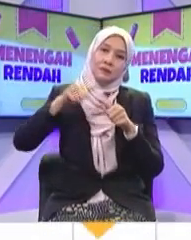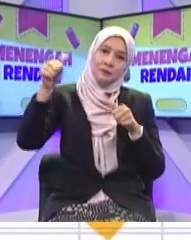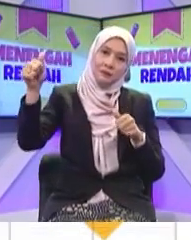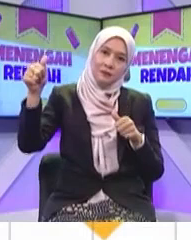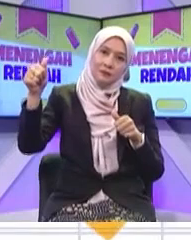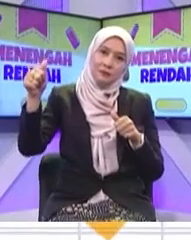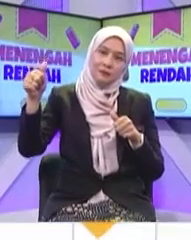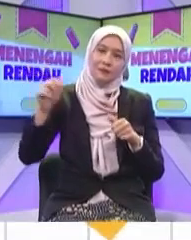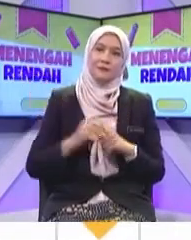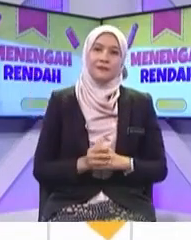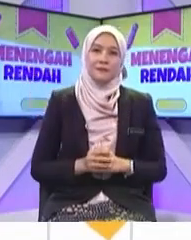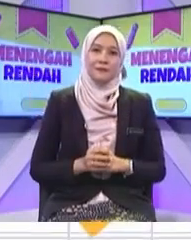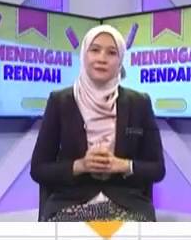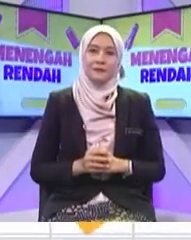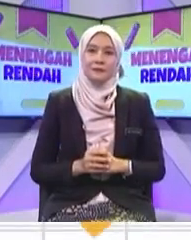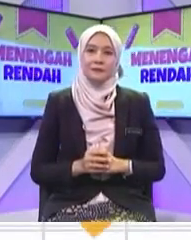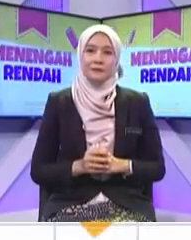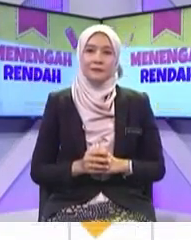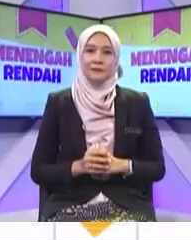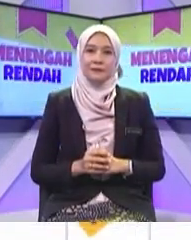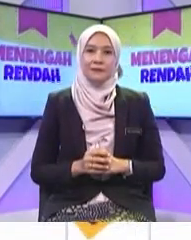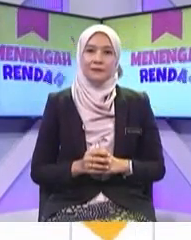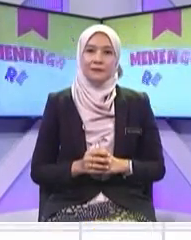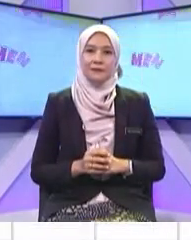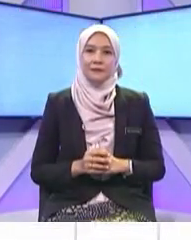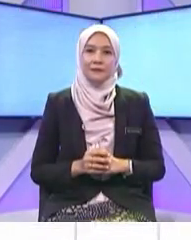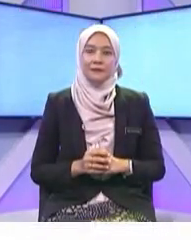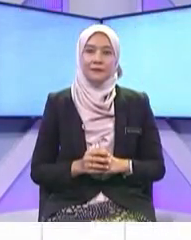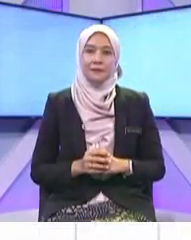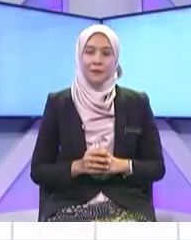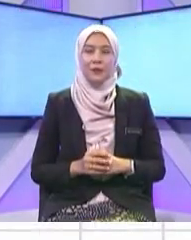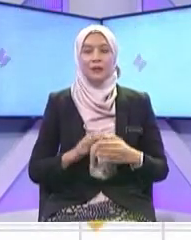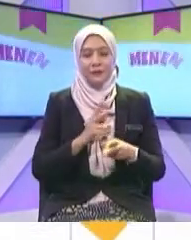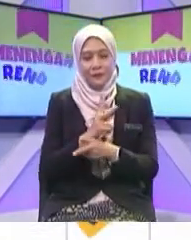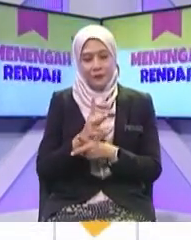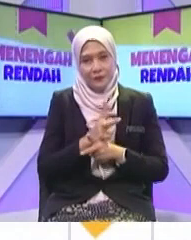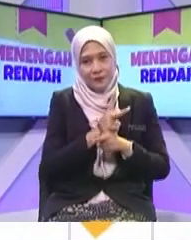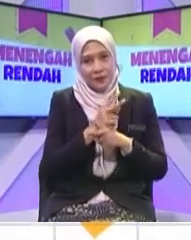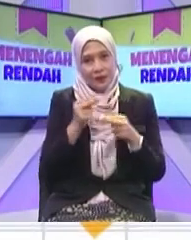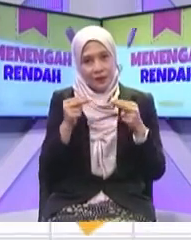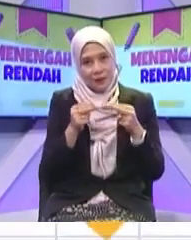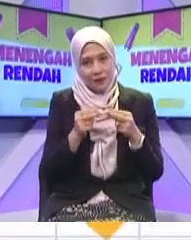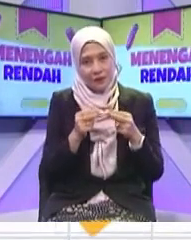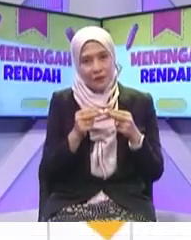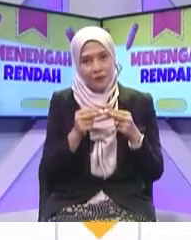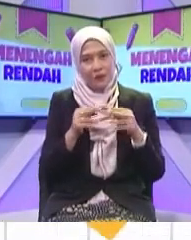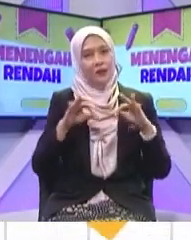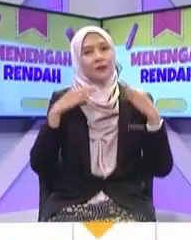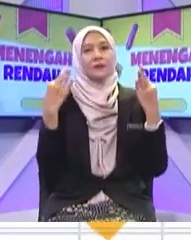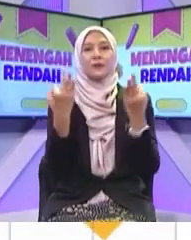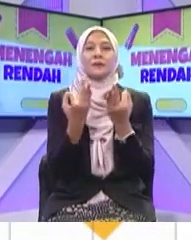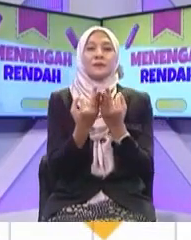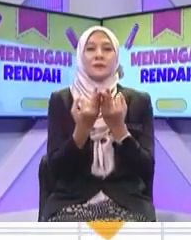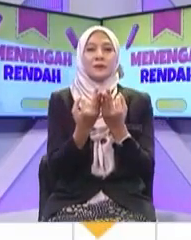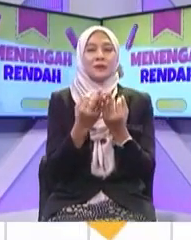yang jauh Jauh Betul Kunci dia Kalau nak jadi cemerlang Kita kena jaga hubungan Jaga hubungan Jaga hubungan dengan keluarga Pasti kita